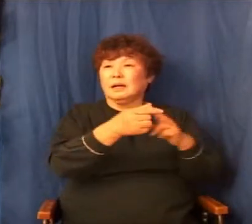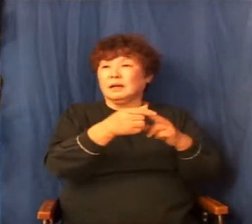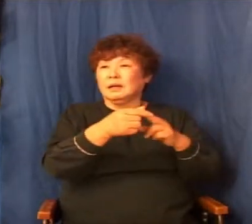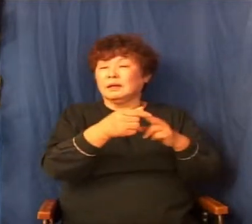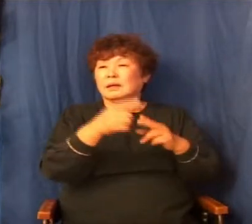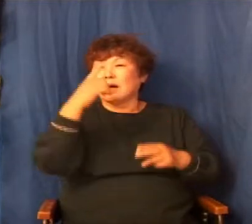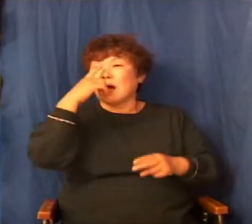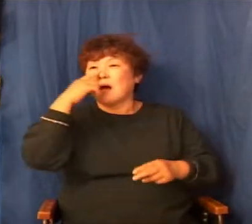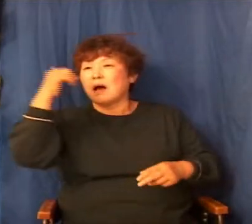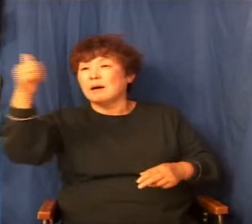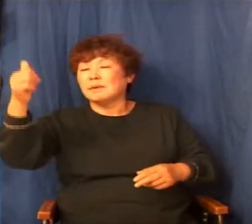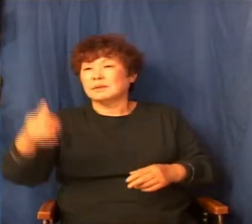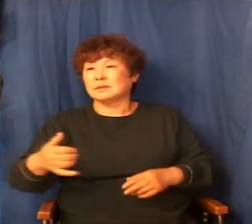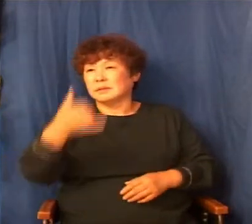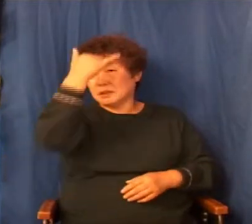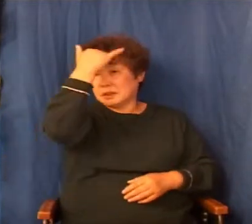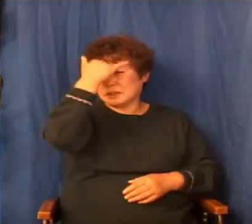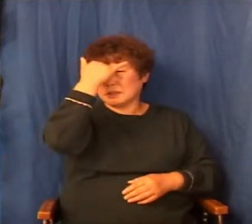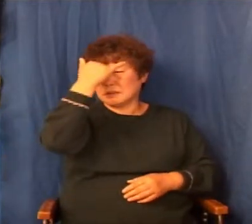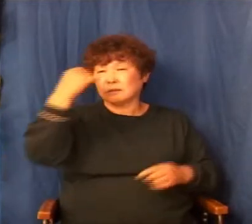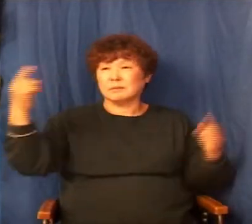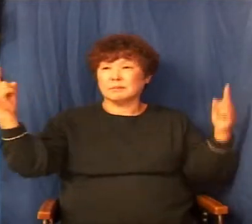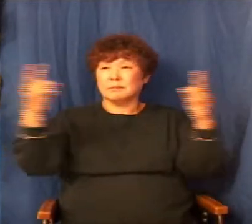들어가는 거죠. 힘이 들어가는 것이고.